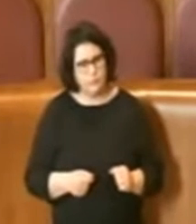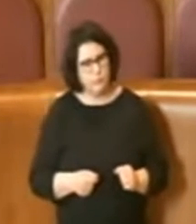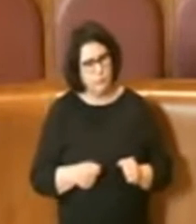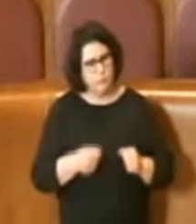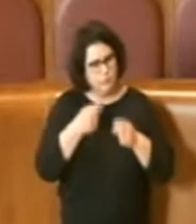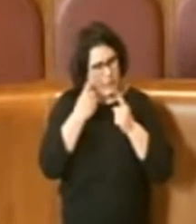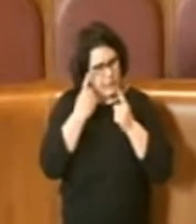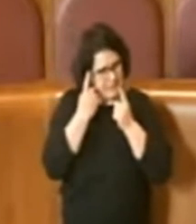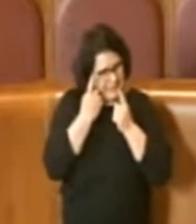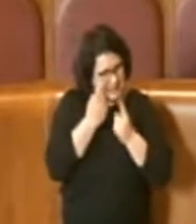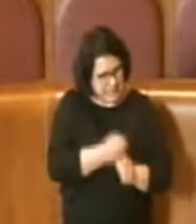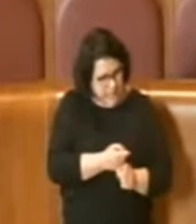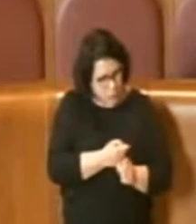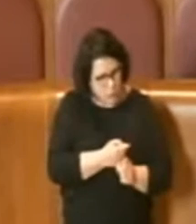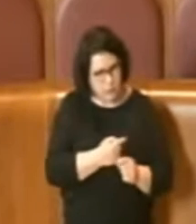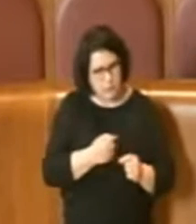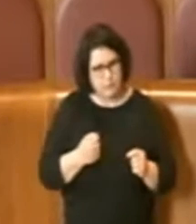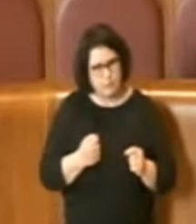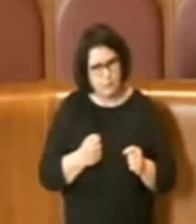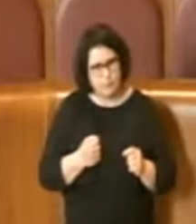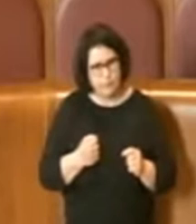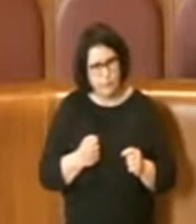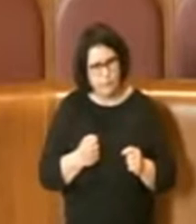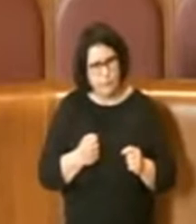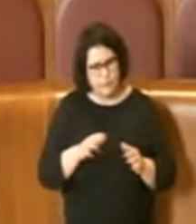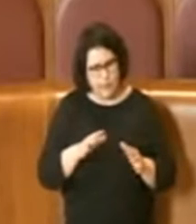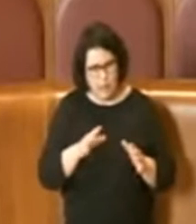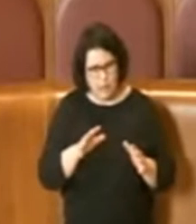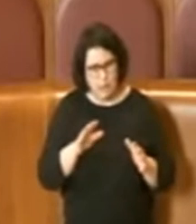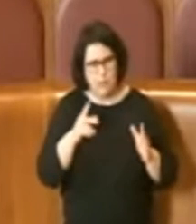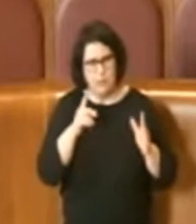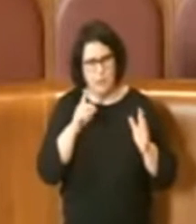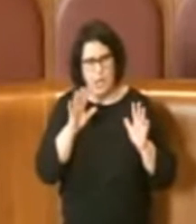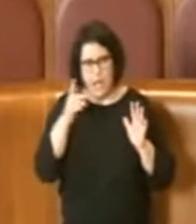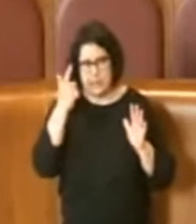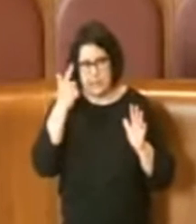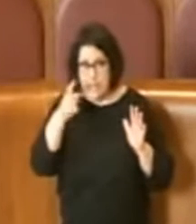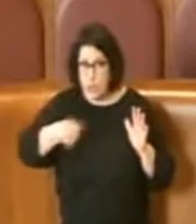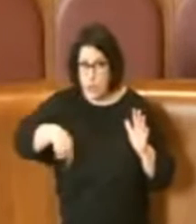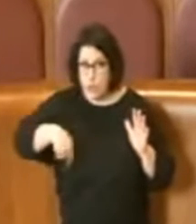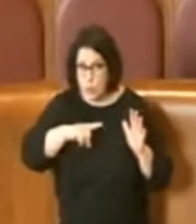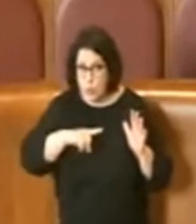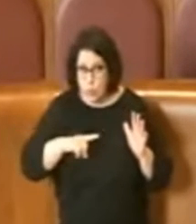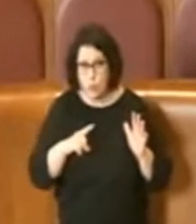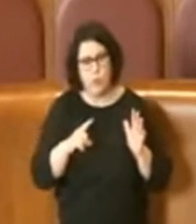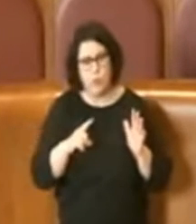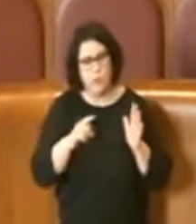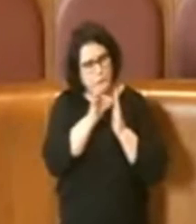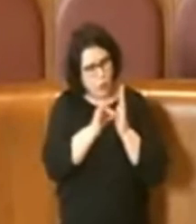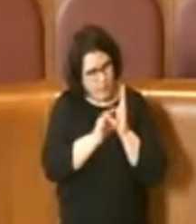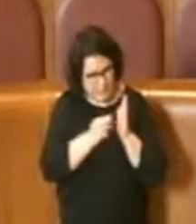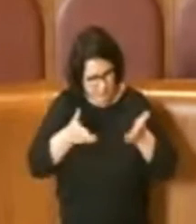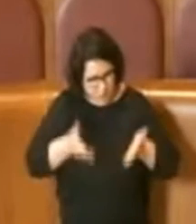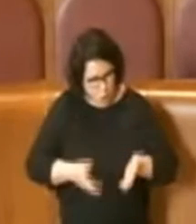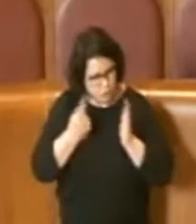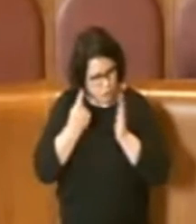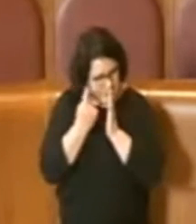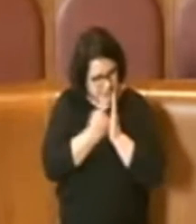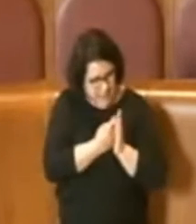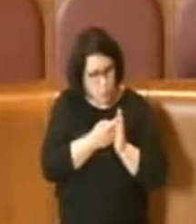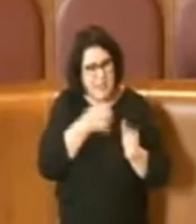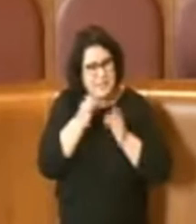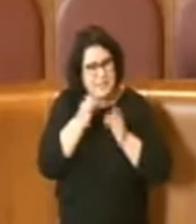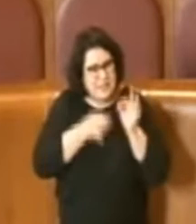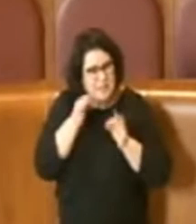se noi applichiamo la normativa ad oggi significa